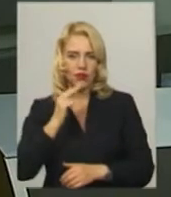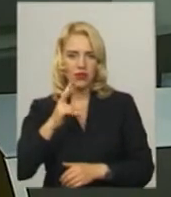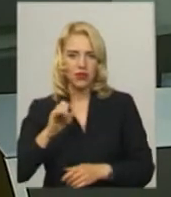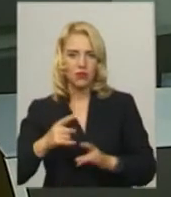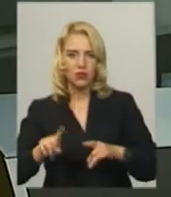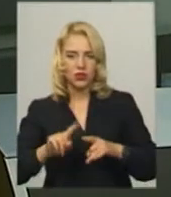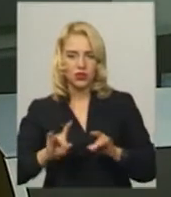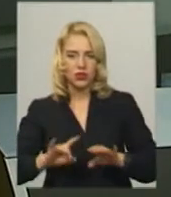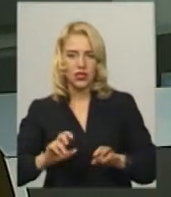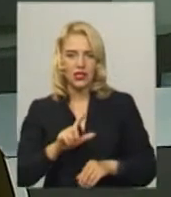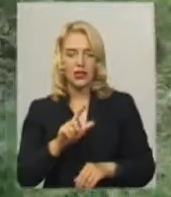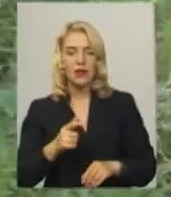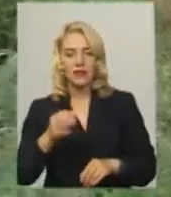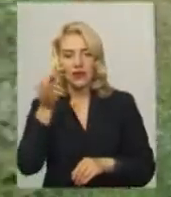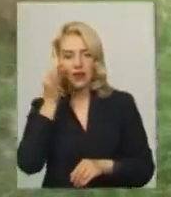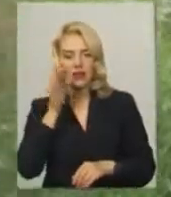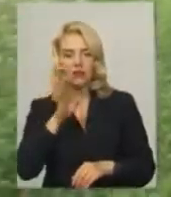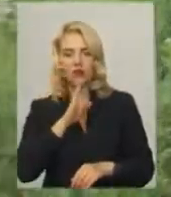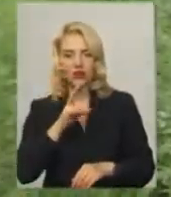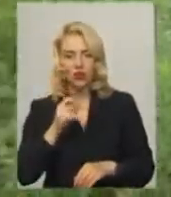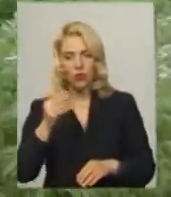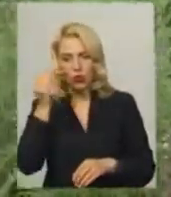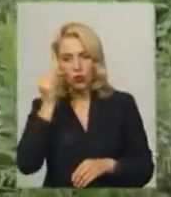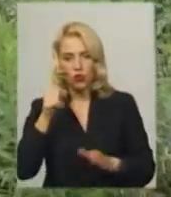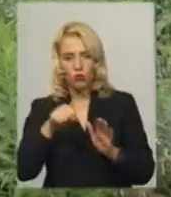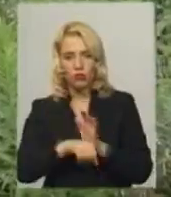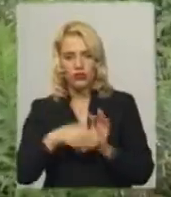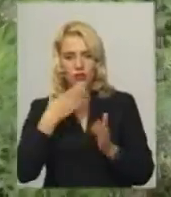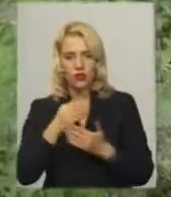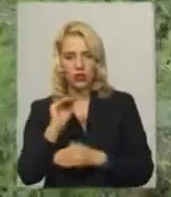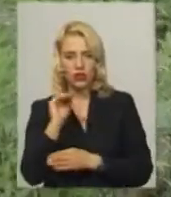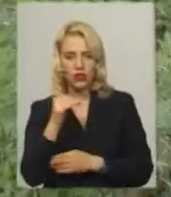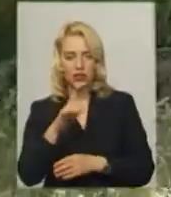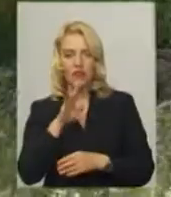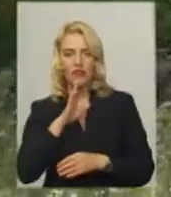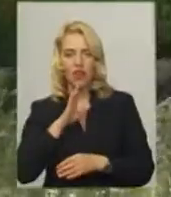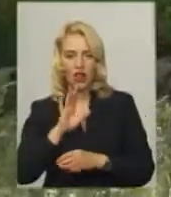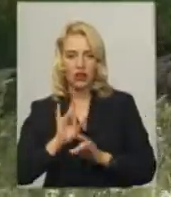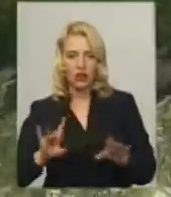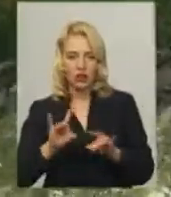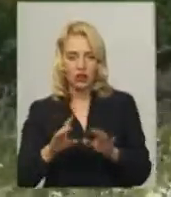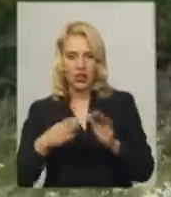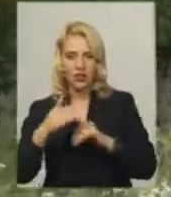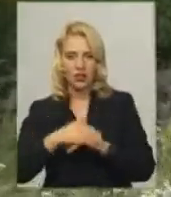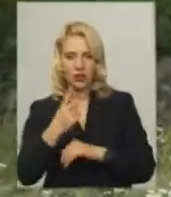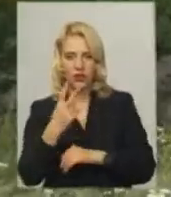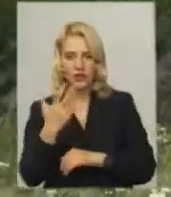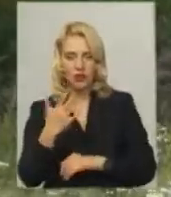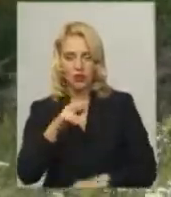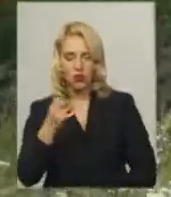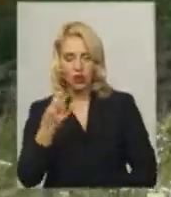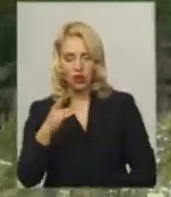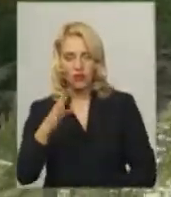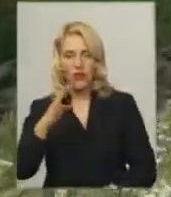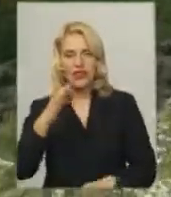Землинський. Нагадаю, Ганну Пилявську підозрюють у вбивстві своєї дитини. Вона розказала, увечері 25 червня її сину стало погано,